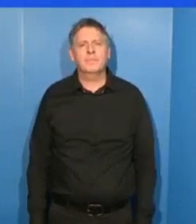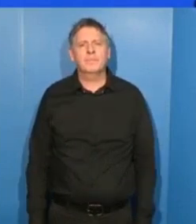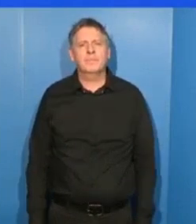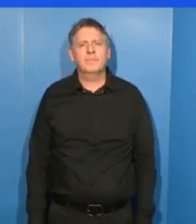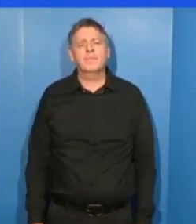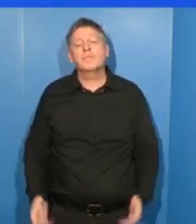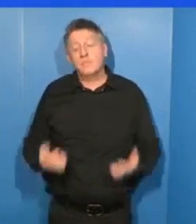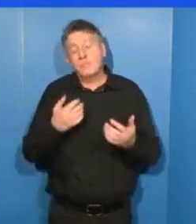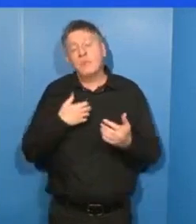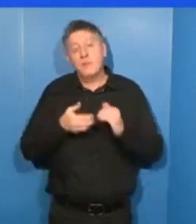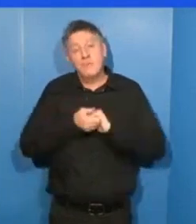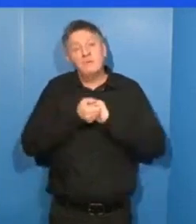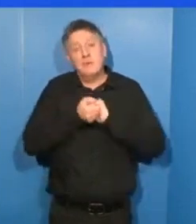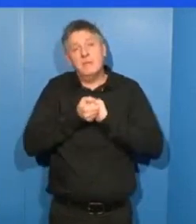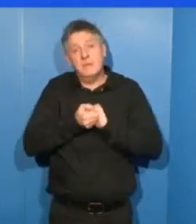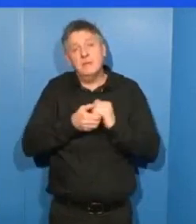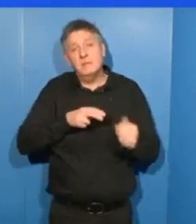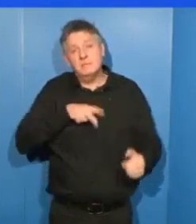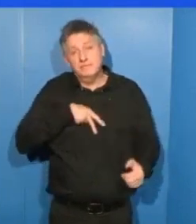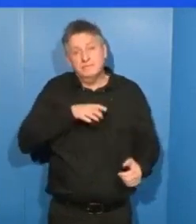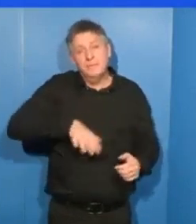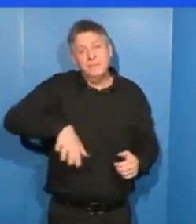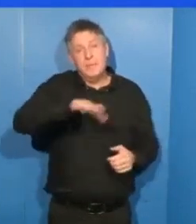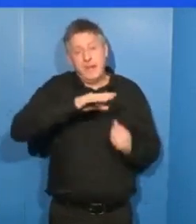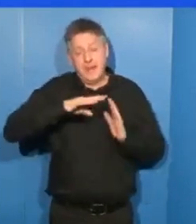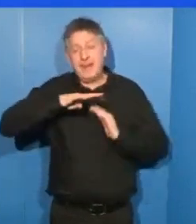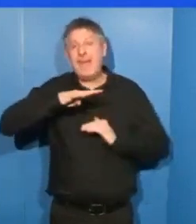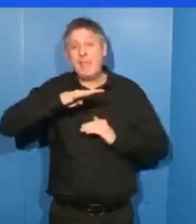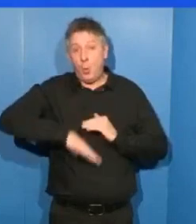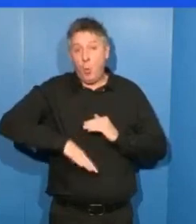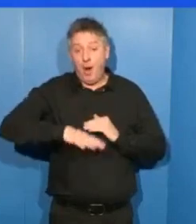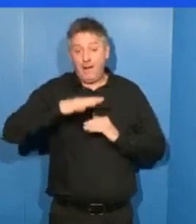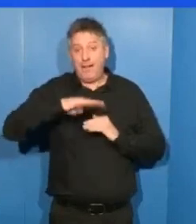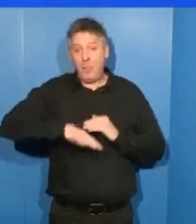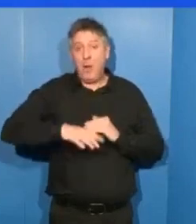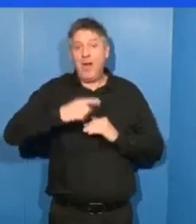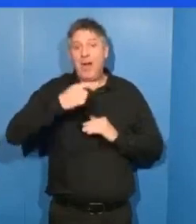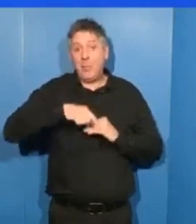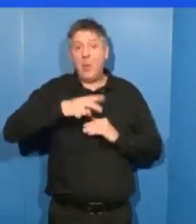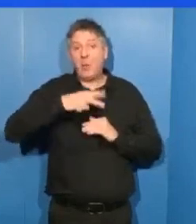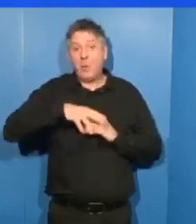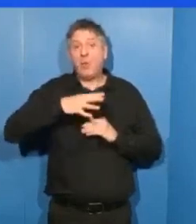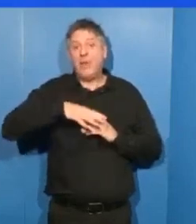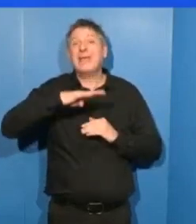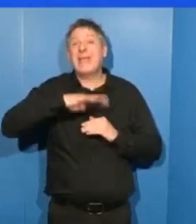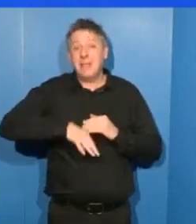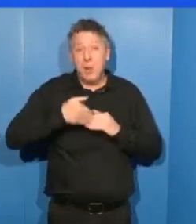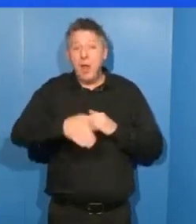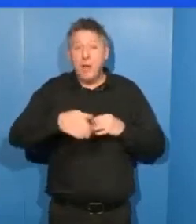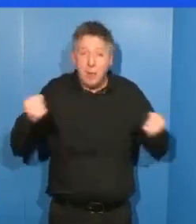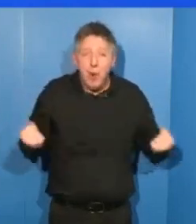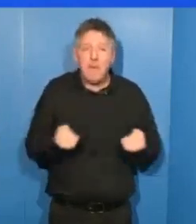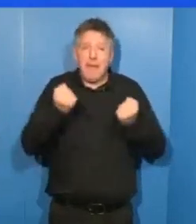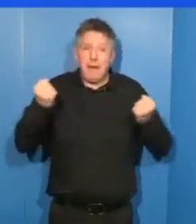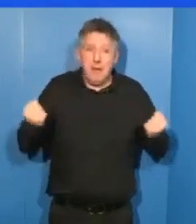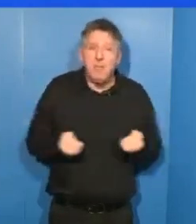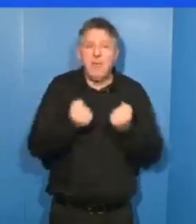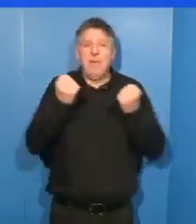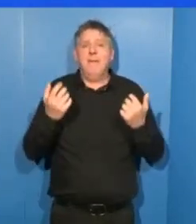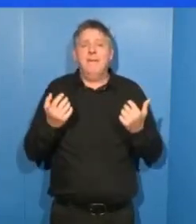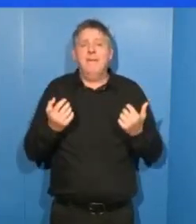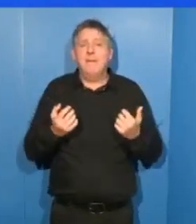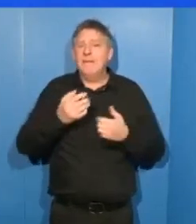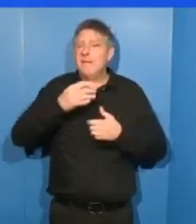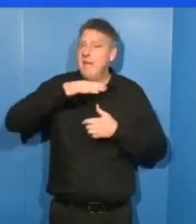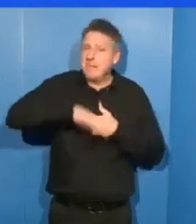Nous avons, mes amis, quatre mois. Nous avons quatre mois pour faire campagne. Nous avons quatre mois